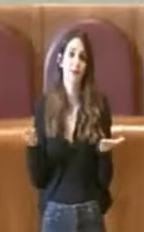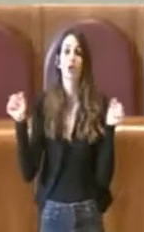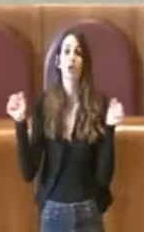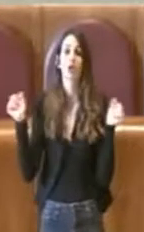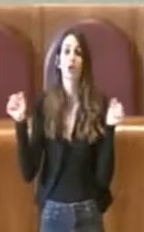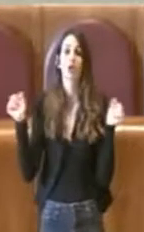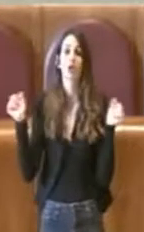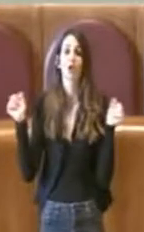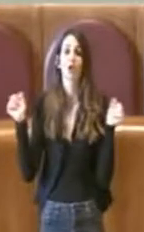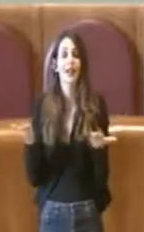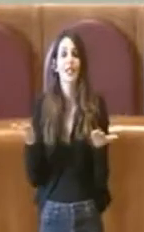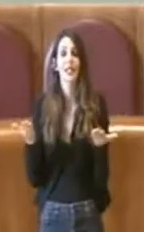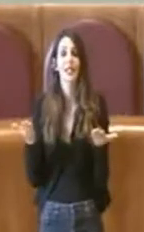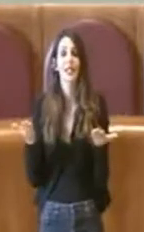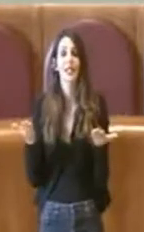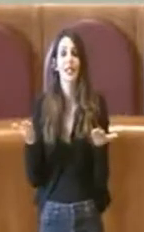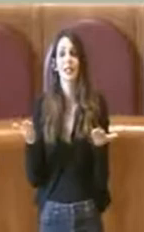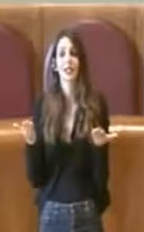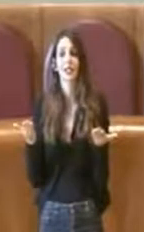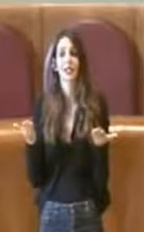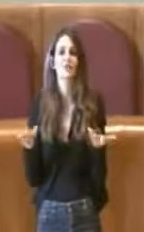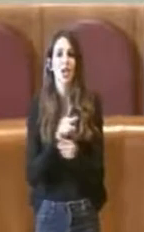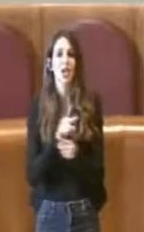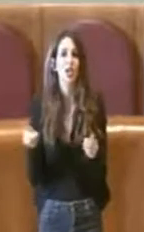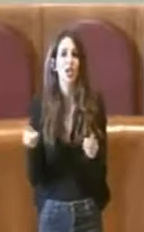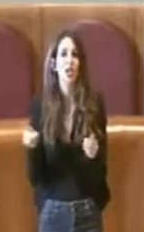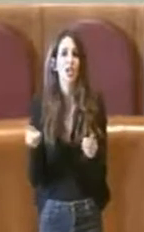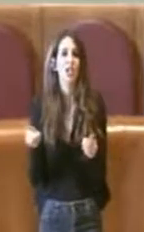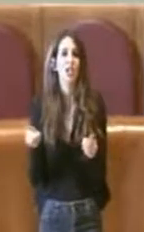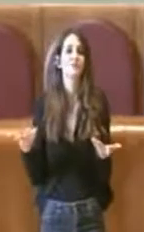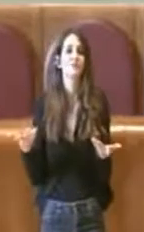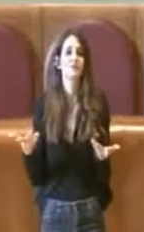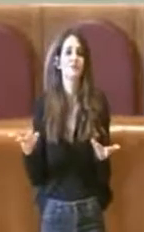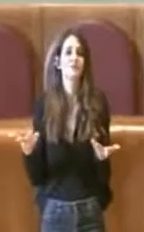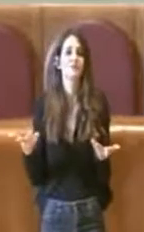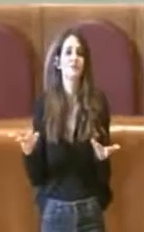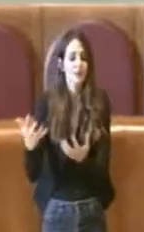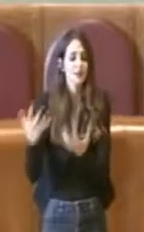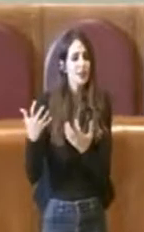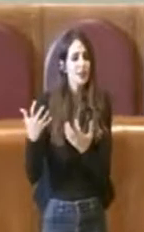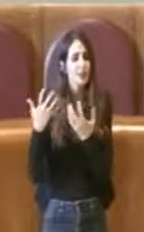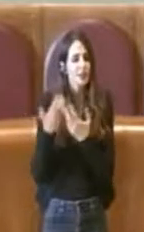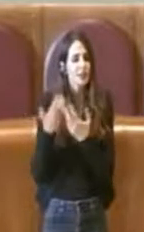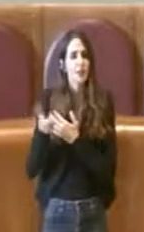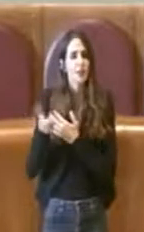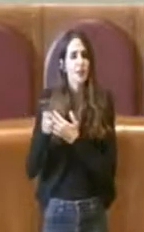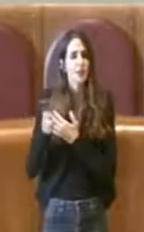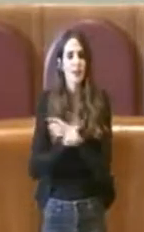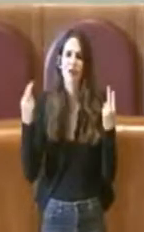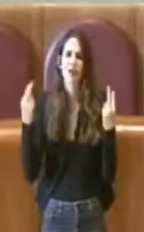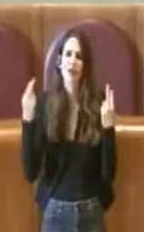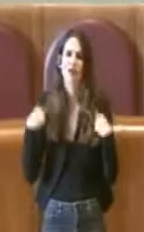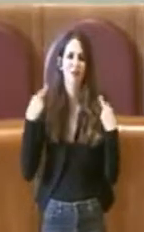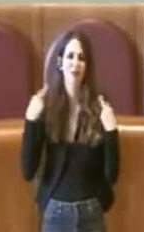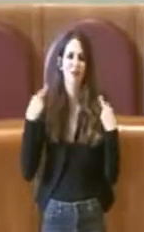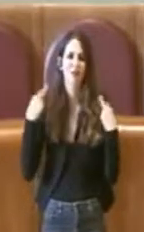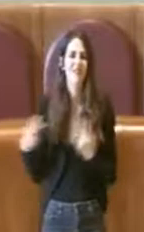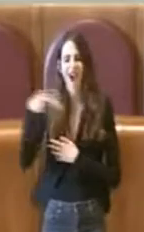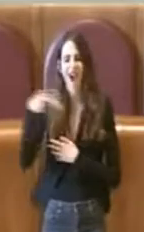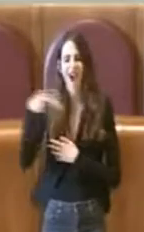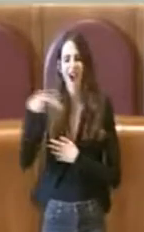pressante e sentita, posso dire, proprio perché vivono magari questa realtà da tantissimi anni,